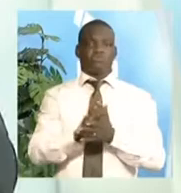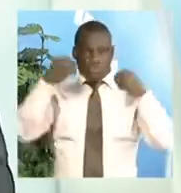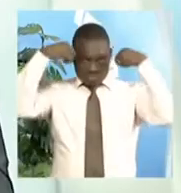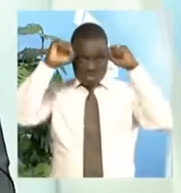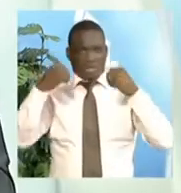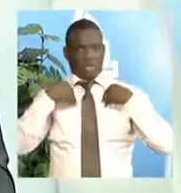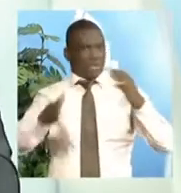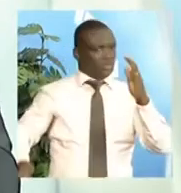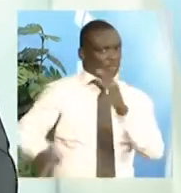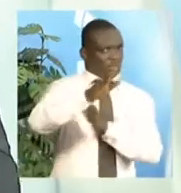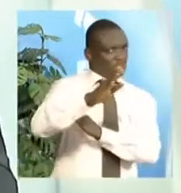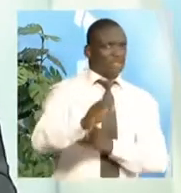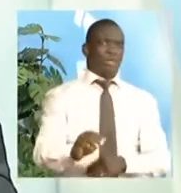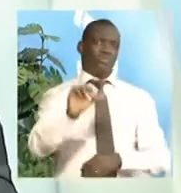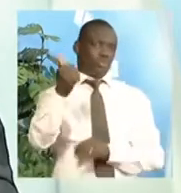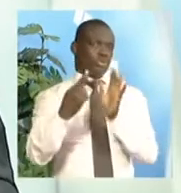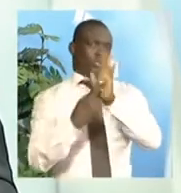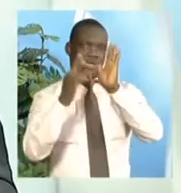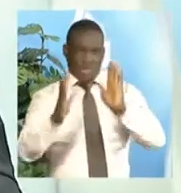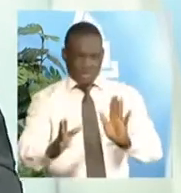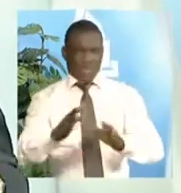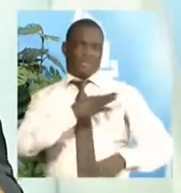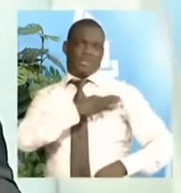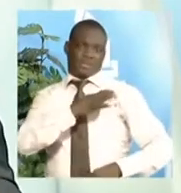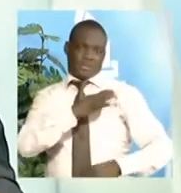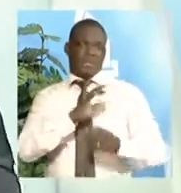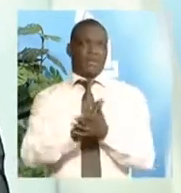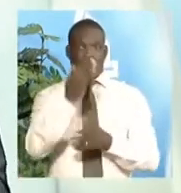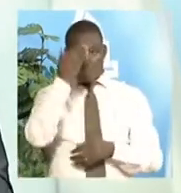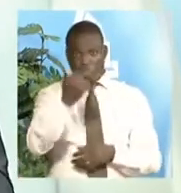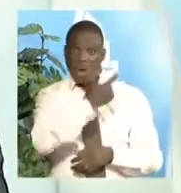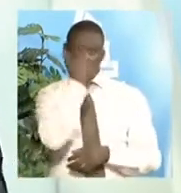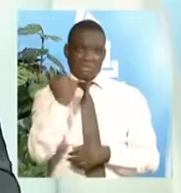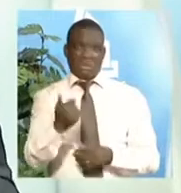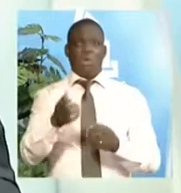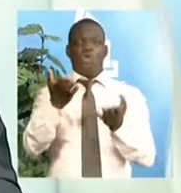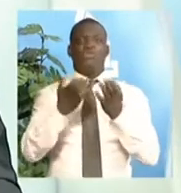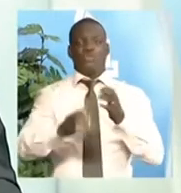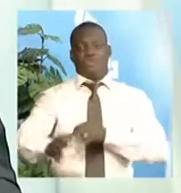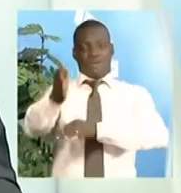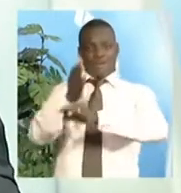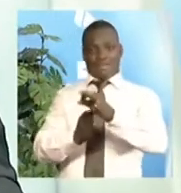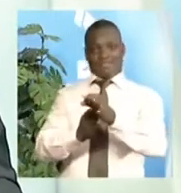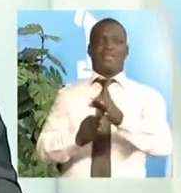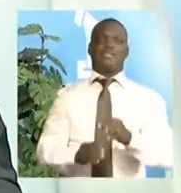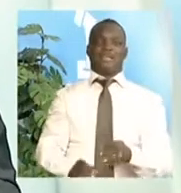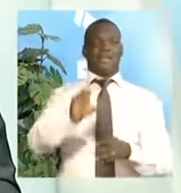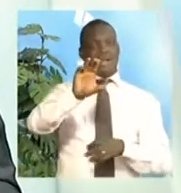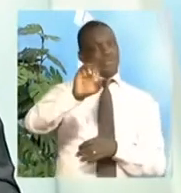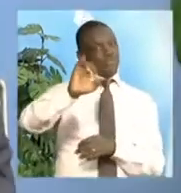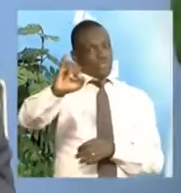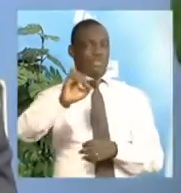expulsé certains représentants des candidats. Parce que tout simplement, ils ont voulu jouer le rôle de la Commission à sa place.